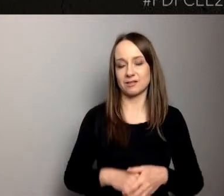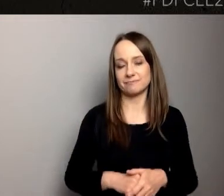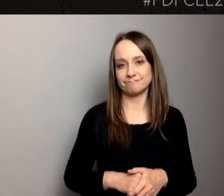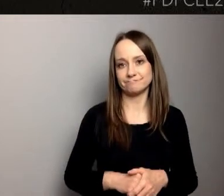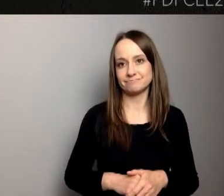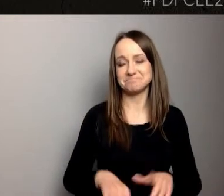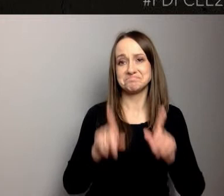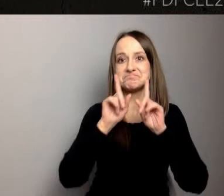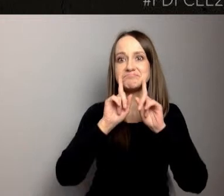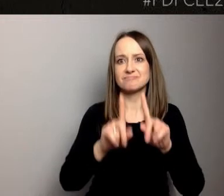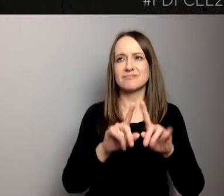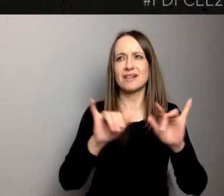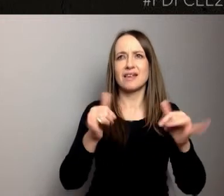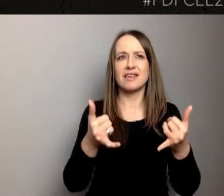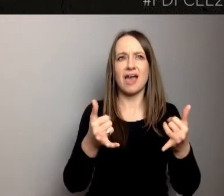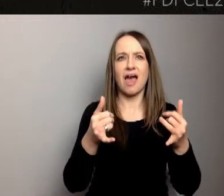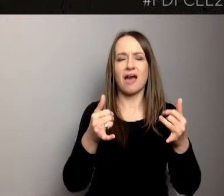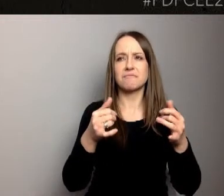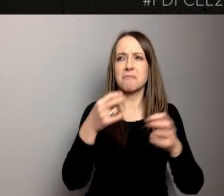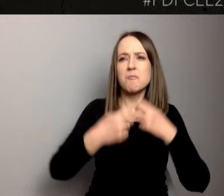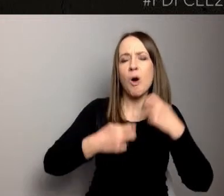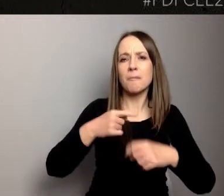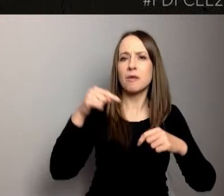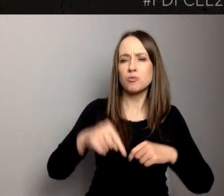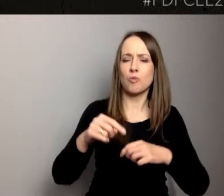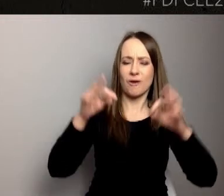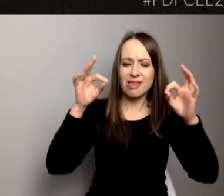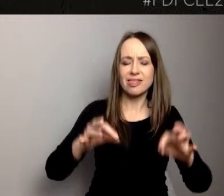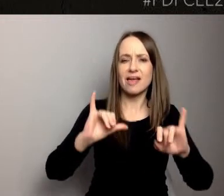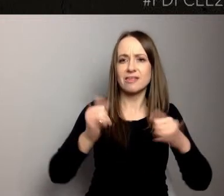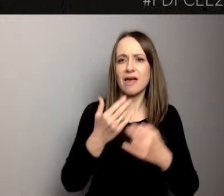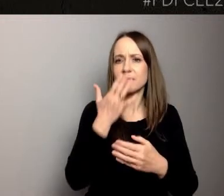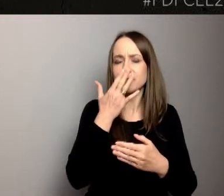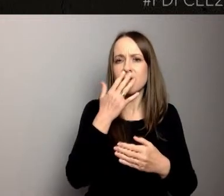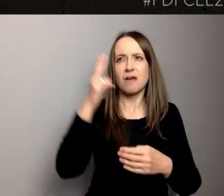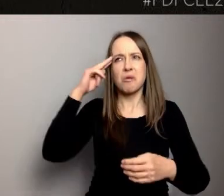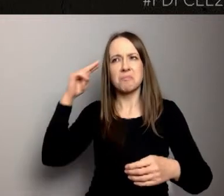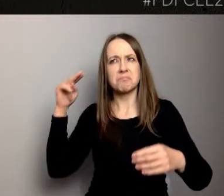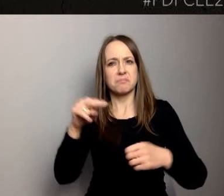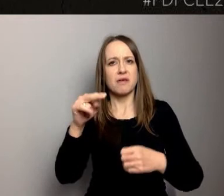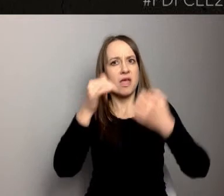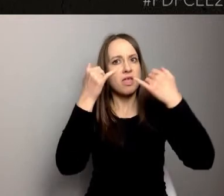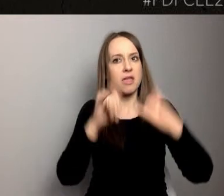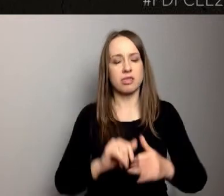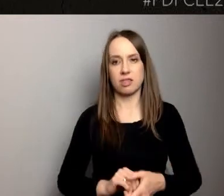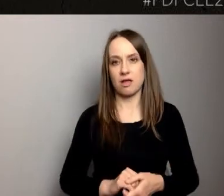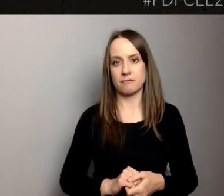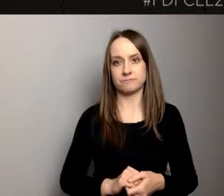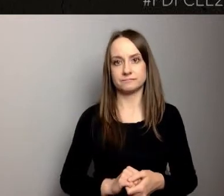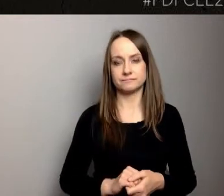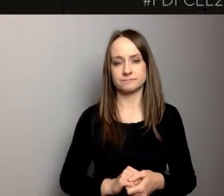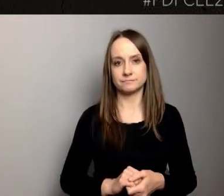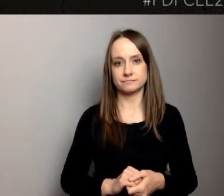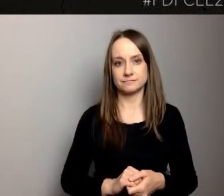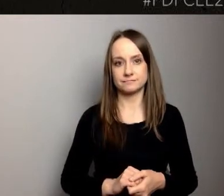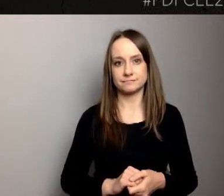problemów tu i teraz pokazało nam troszeczkę inną perspektywę. I na następnym slajdzie, jakbym mogła poprosić dwa następne